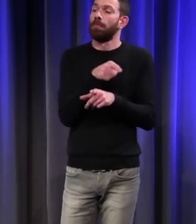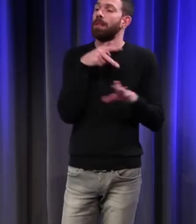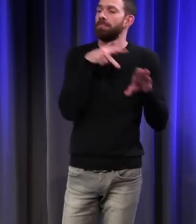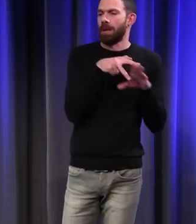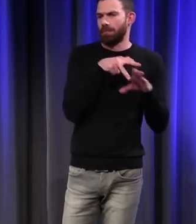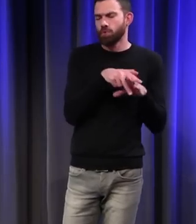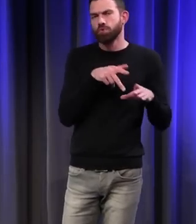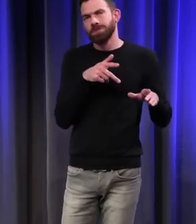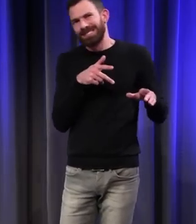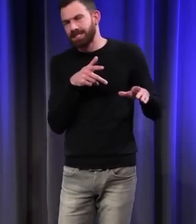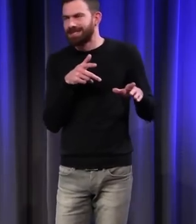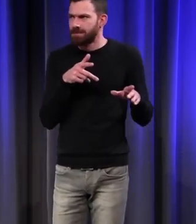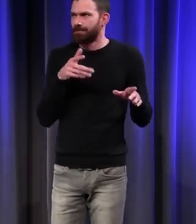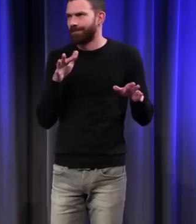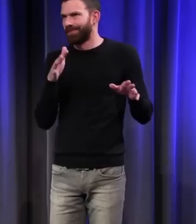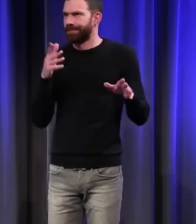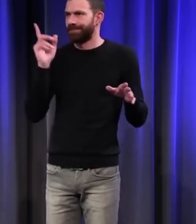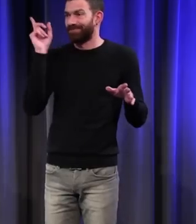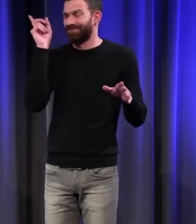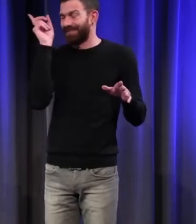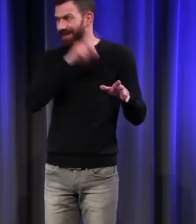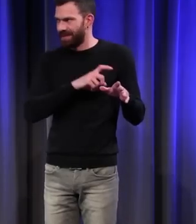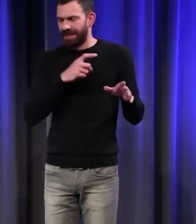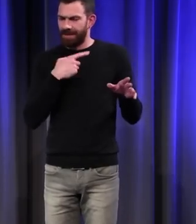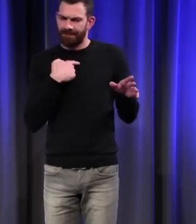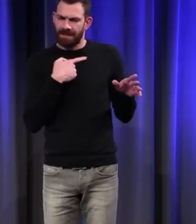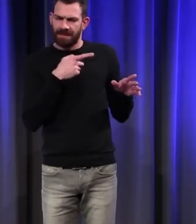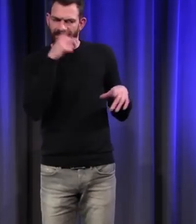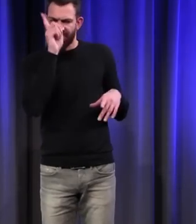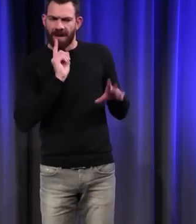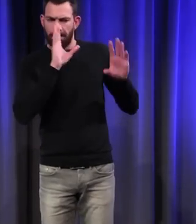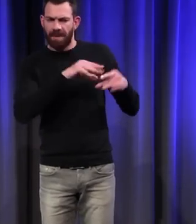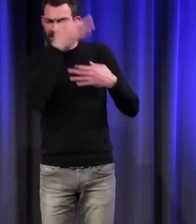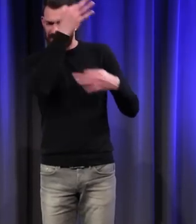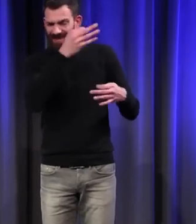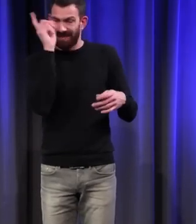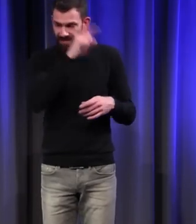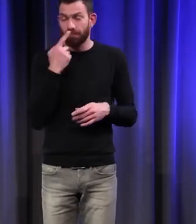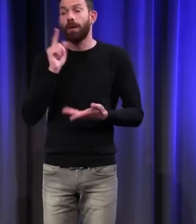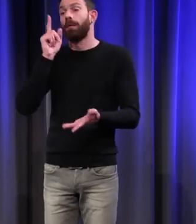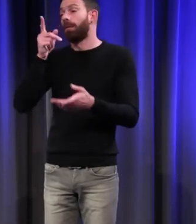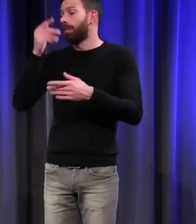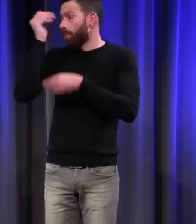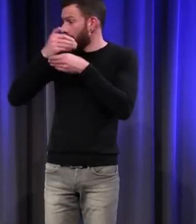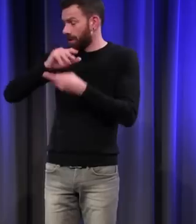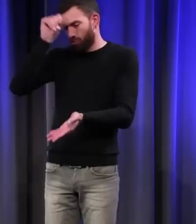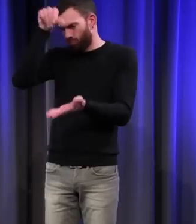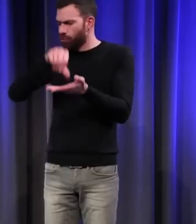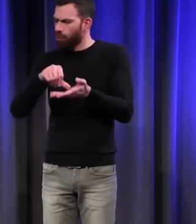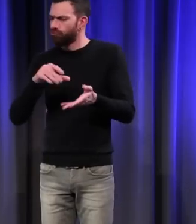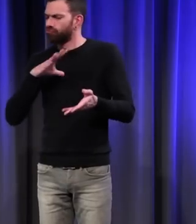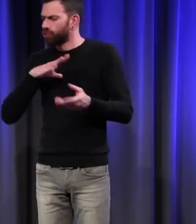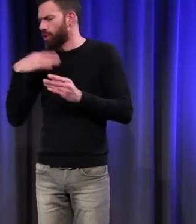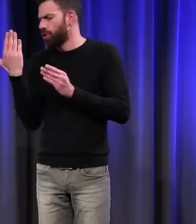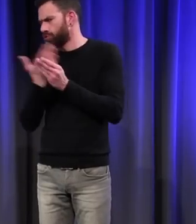on a un peu de mal à voir quel était le statut exact de la femme. Mais pour le Moyen-Âge central, où on commence à avoir beaucoup